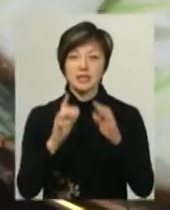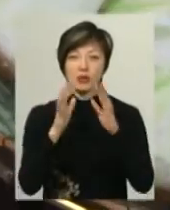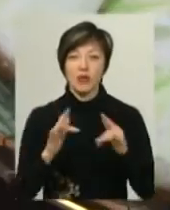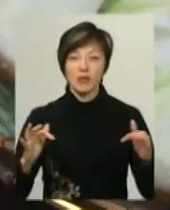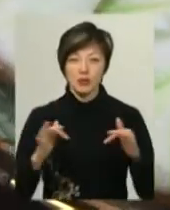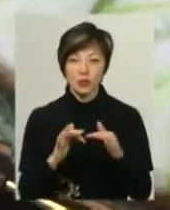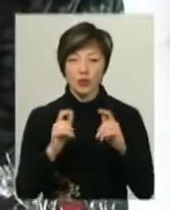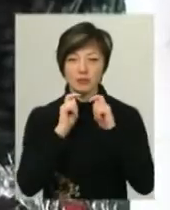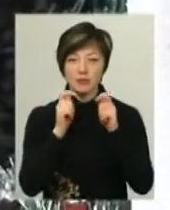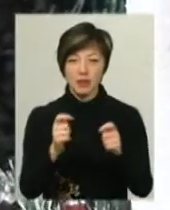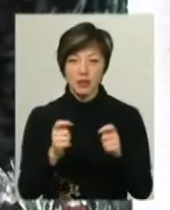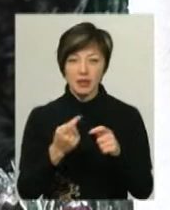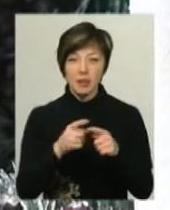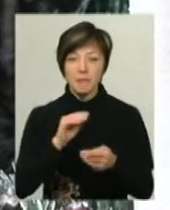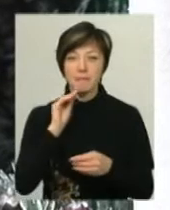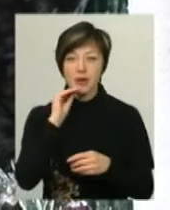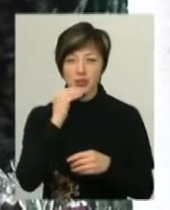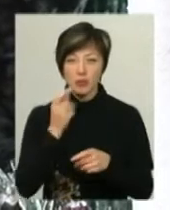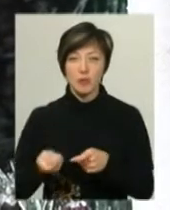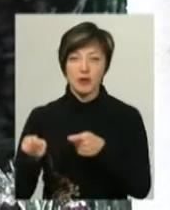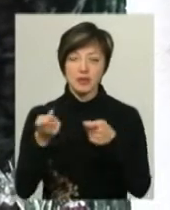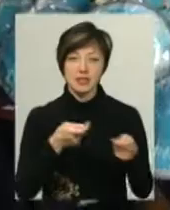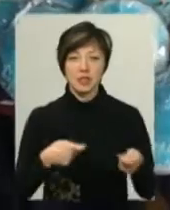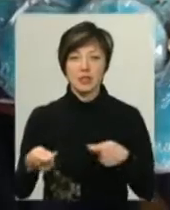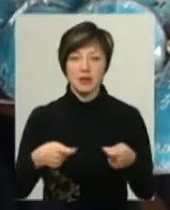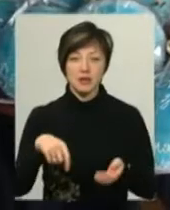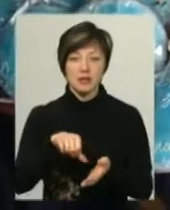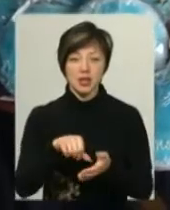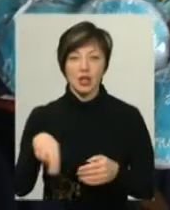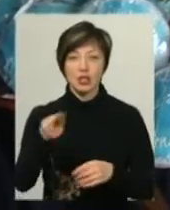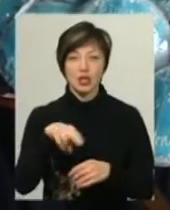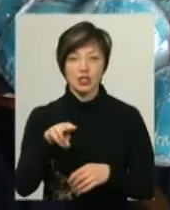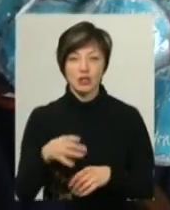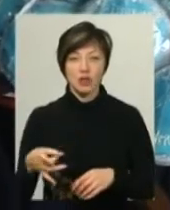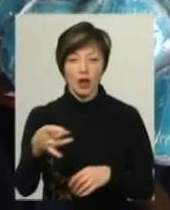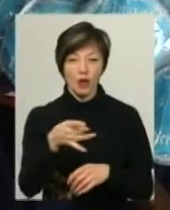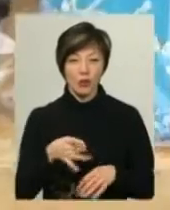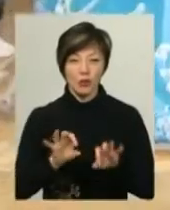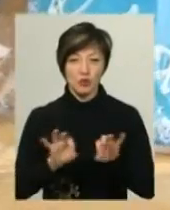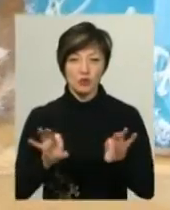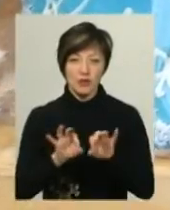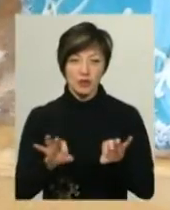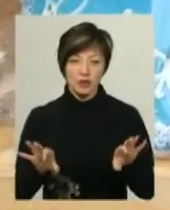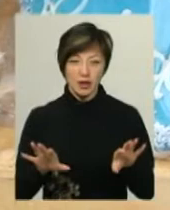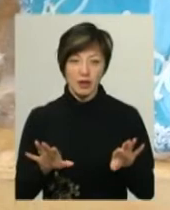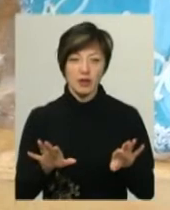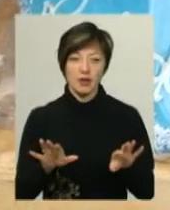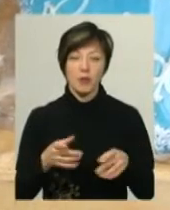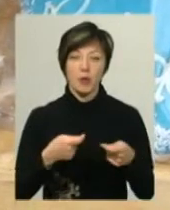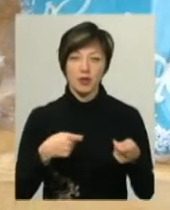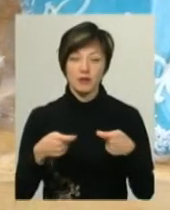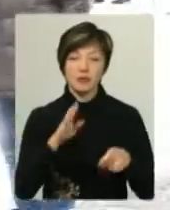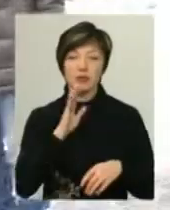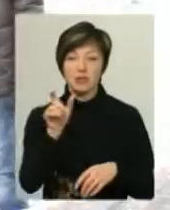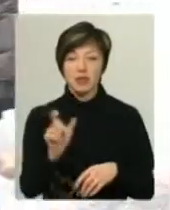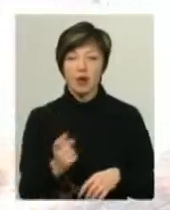називається новорічне та різдвяне печиво, яке привезли на ярмарку представники Деражнянського району, розповідає Світлана Кошерець. Стартова